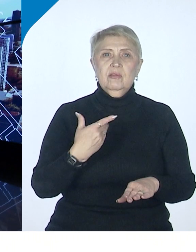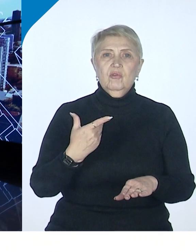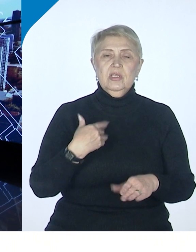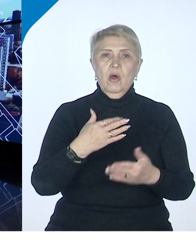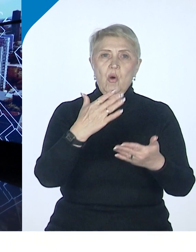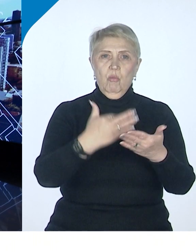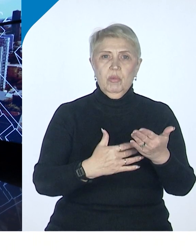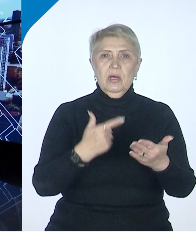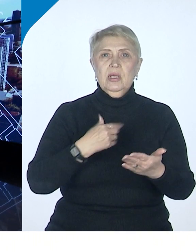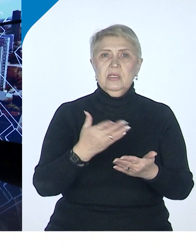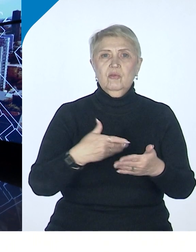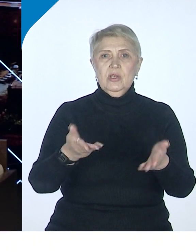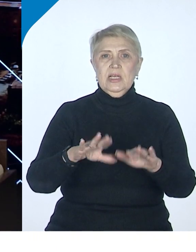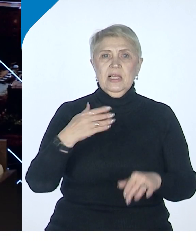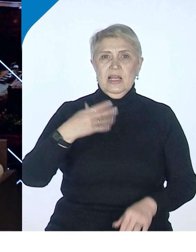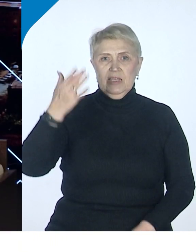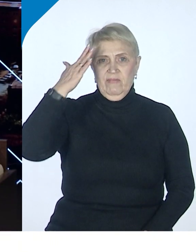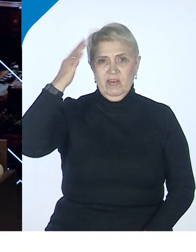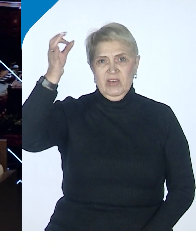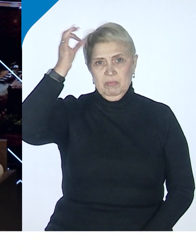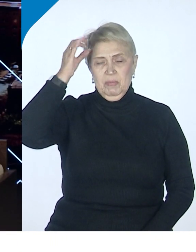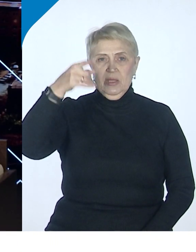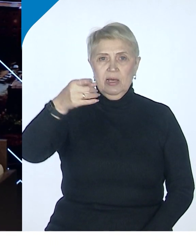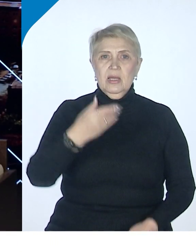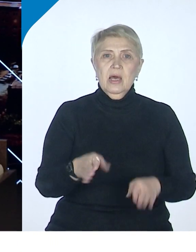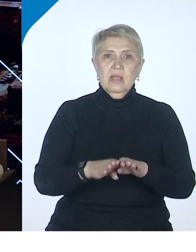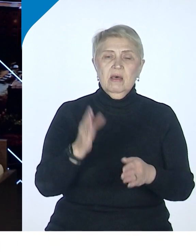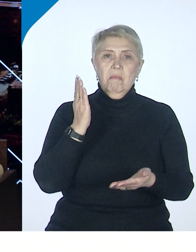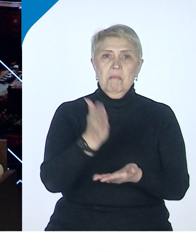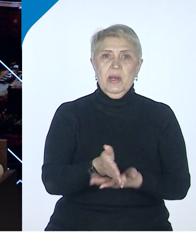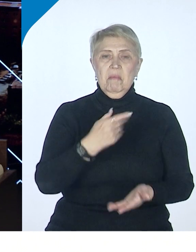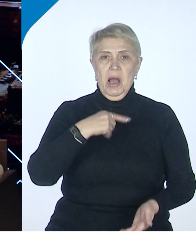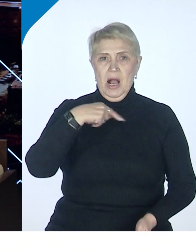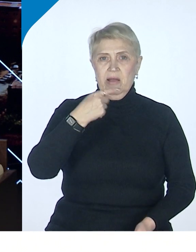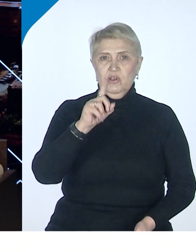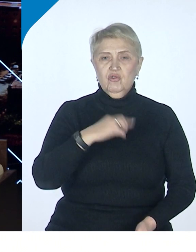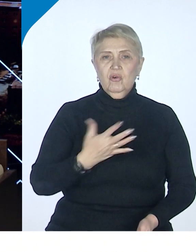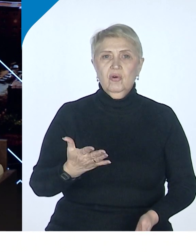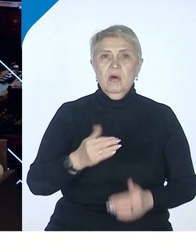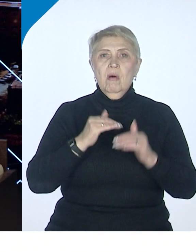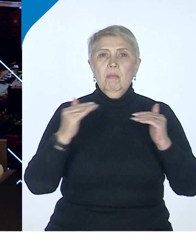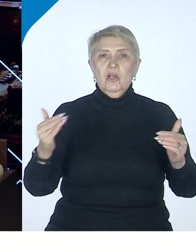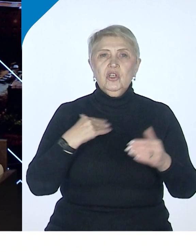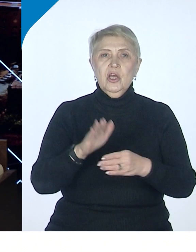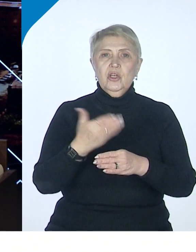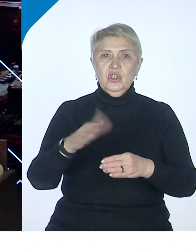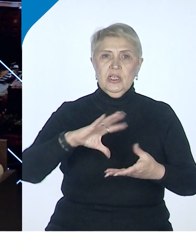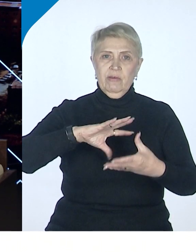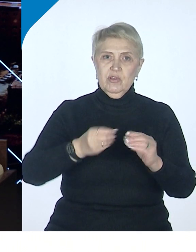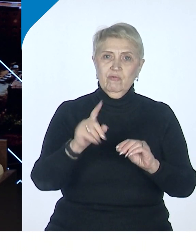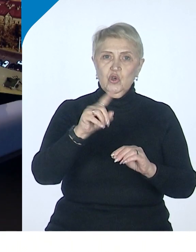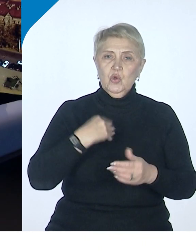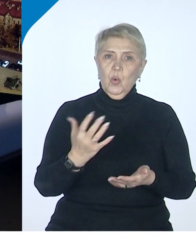воспоминания. Там прямо говорится, что значительная часть всего, что